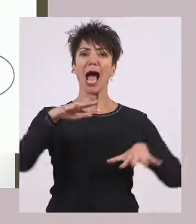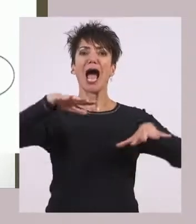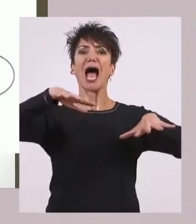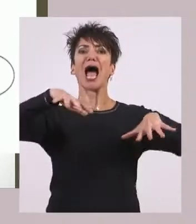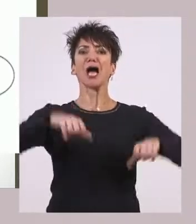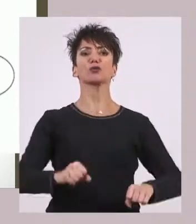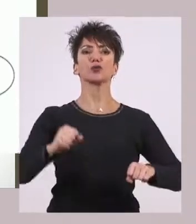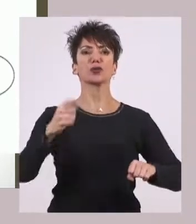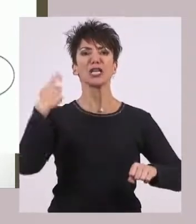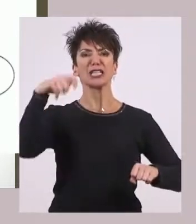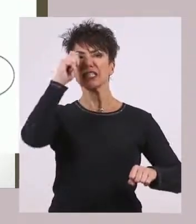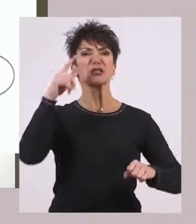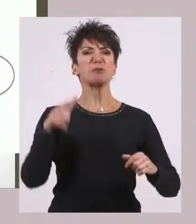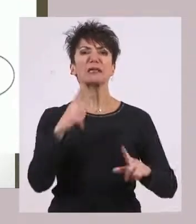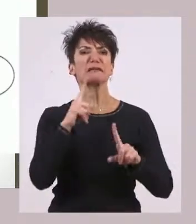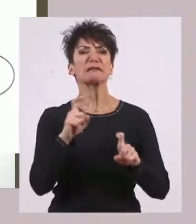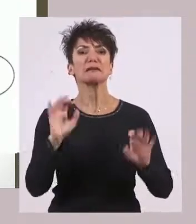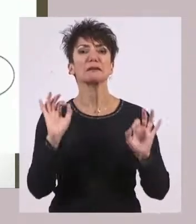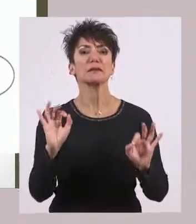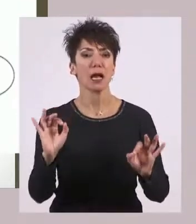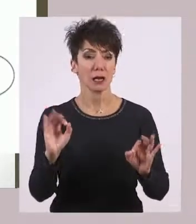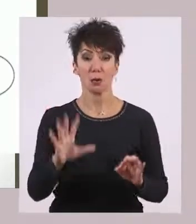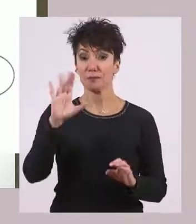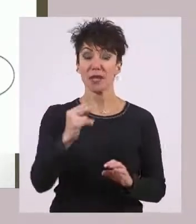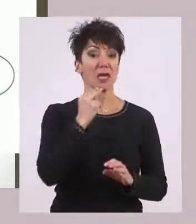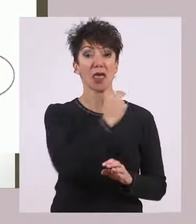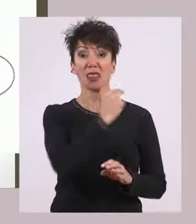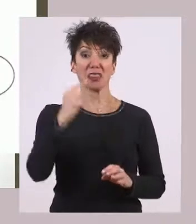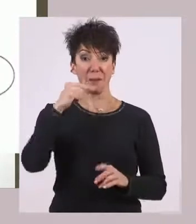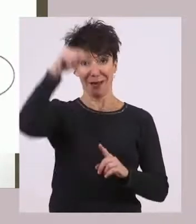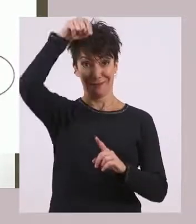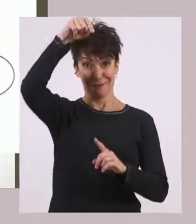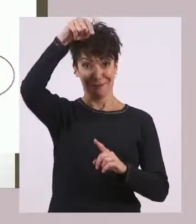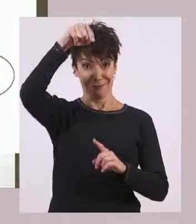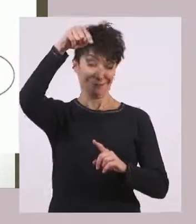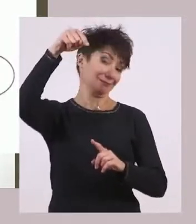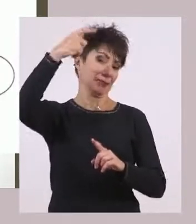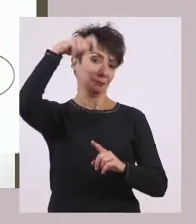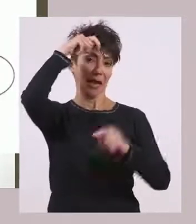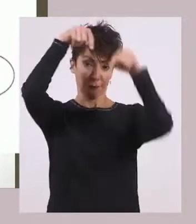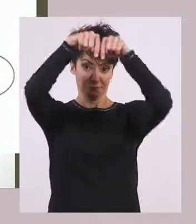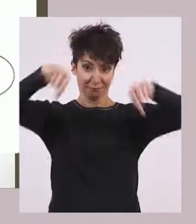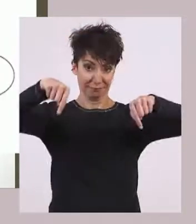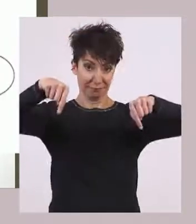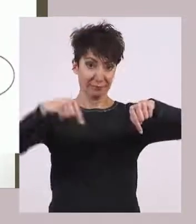Όσον αφορά την κοινωνία, έχουμε τρεις βασικούς άξονες.